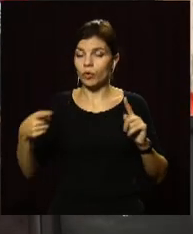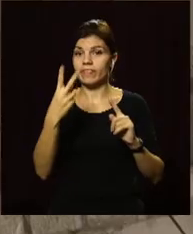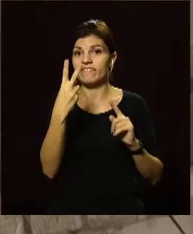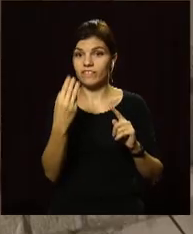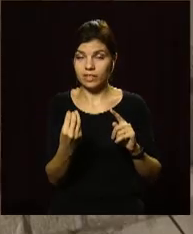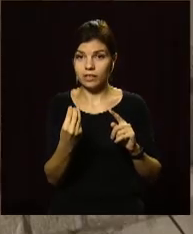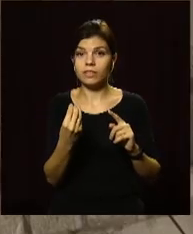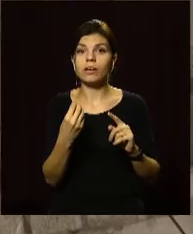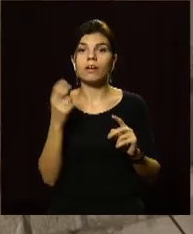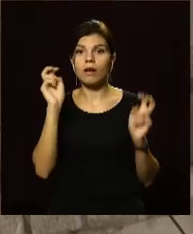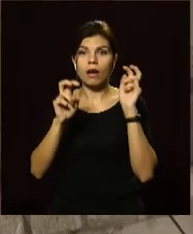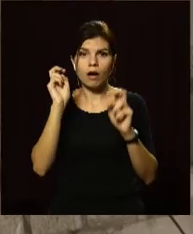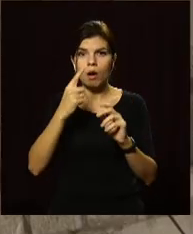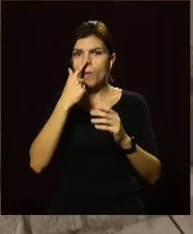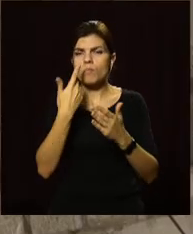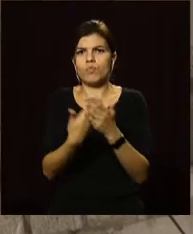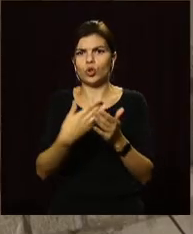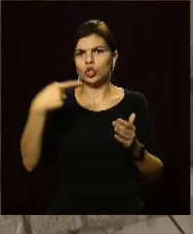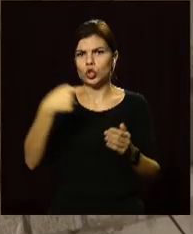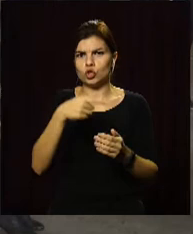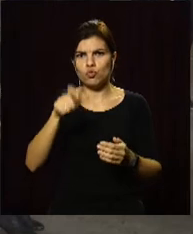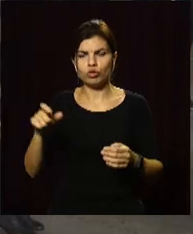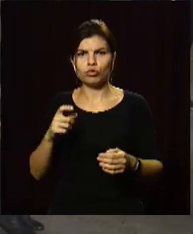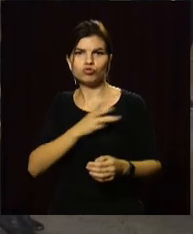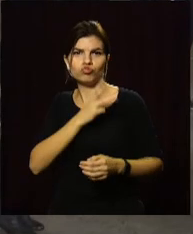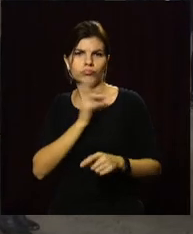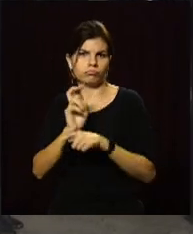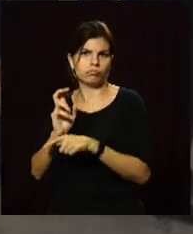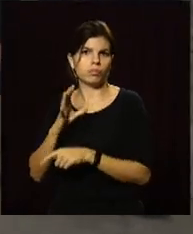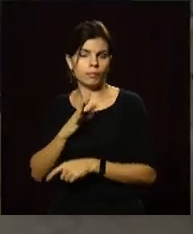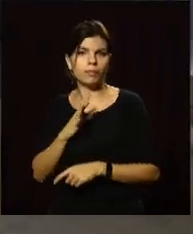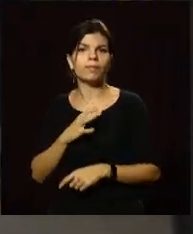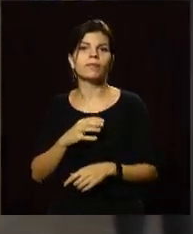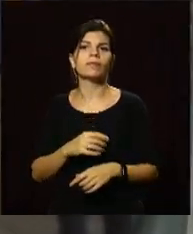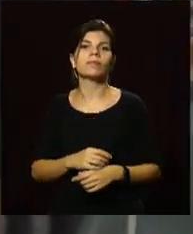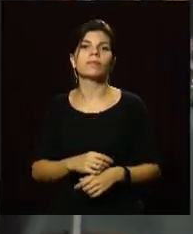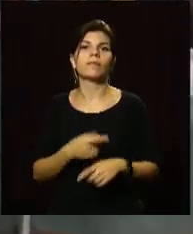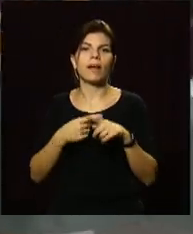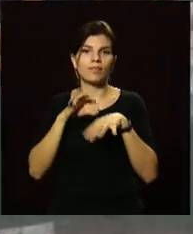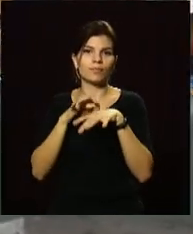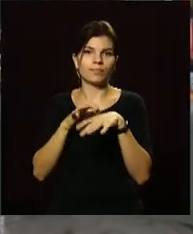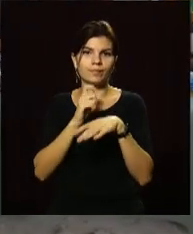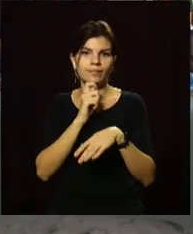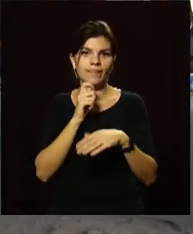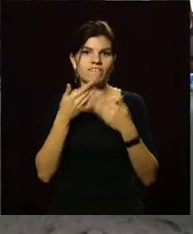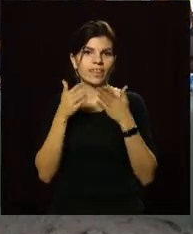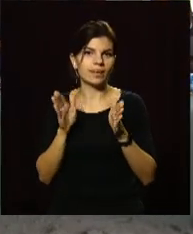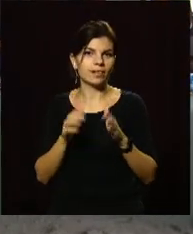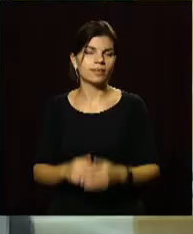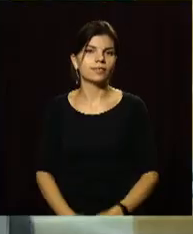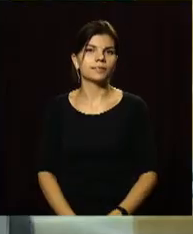двох днів Гогольфест відвідала майже тисяча шанувальників. Дар'я Пшенична, Сергій Язовських, Open News, телеканал